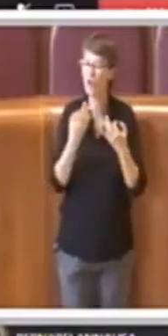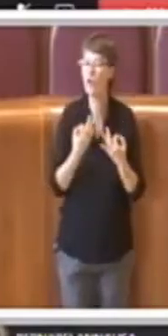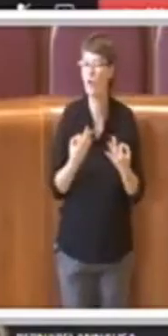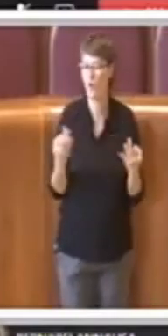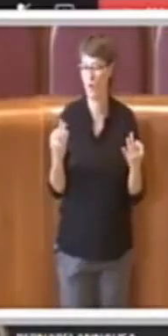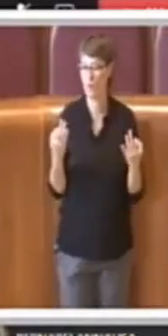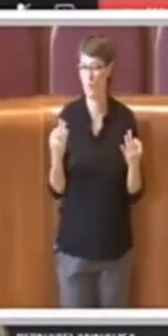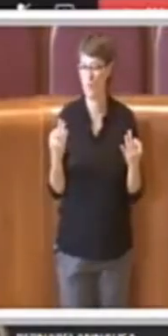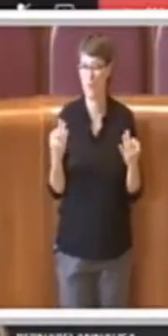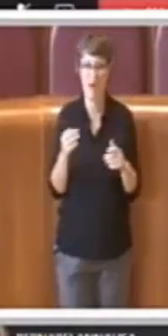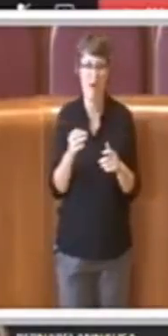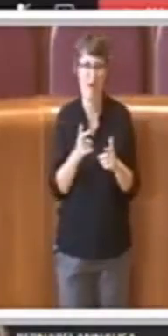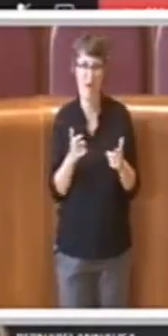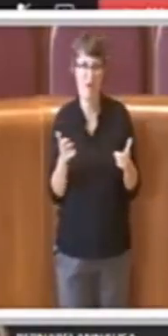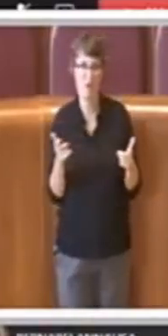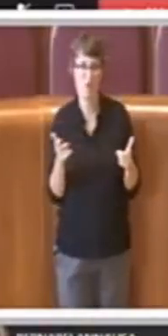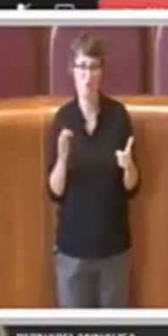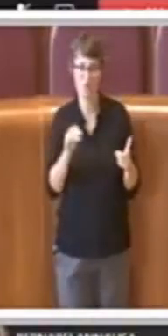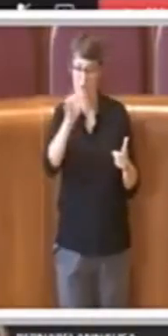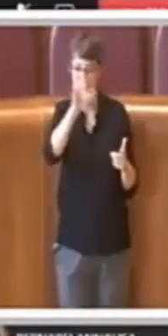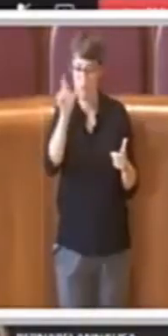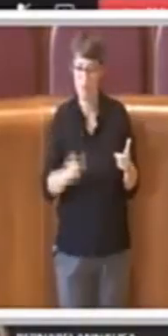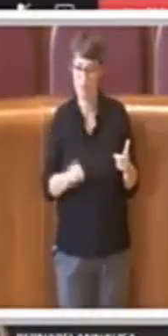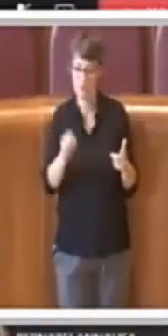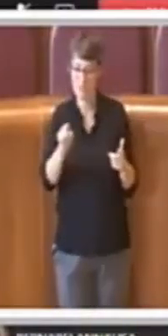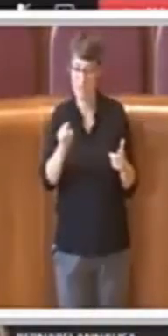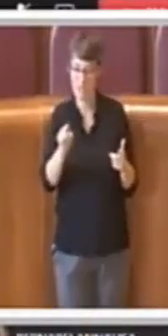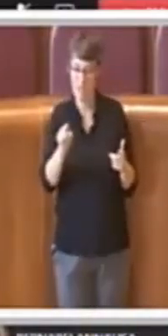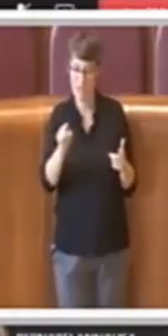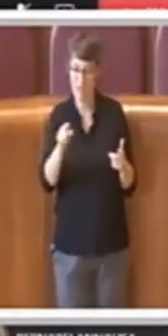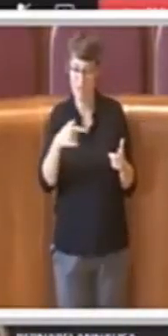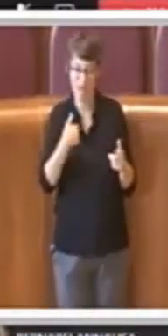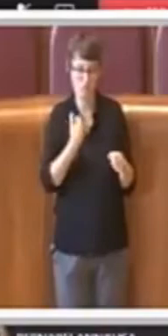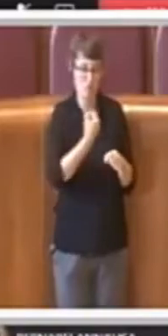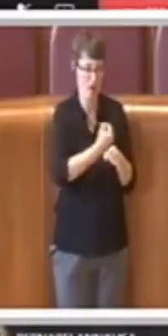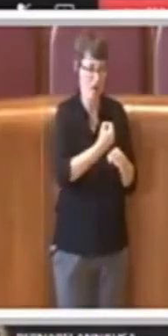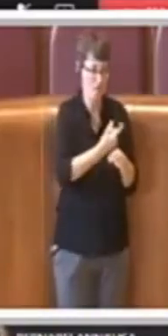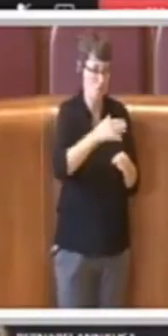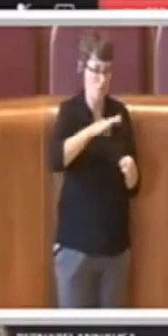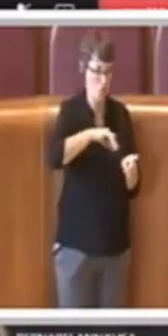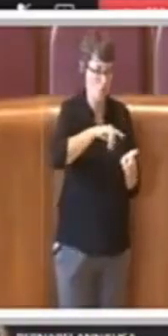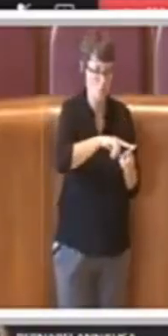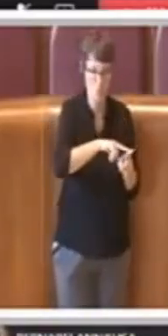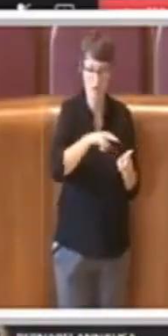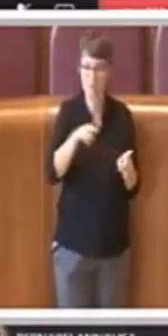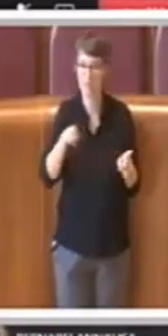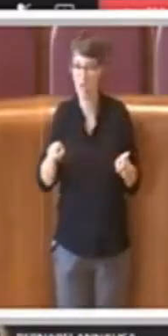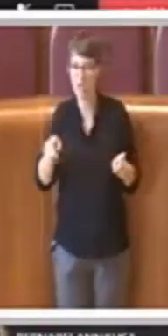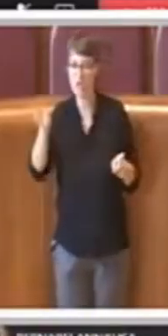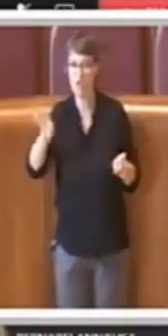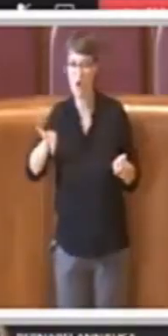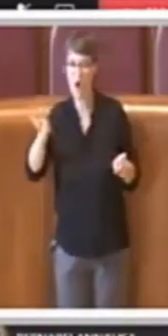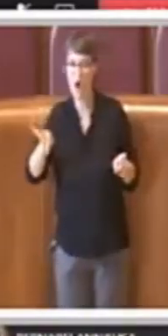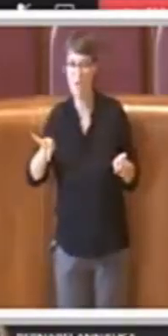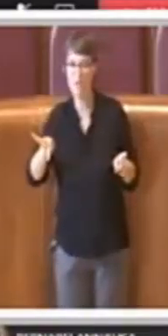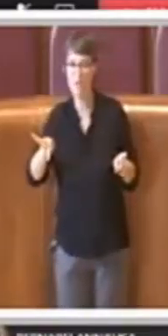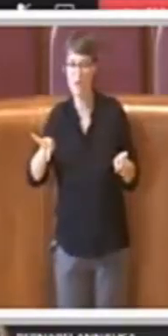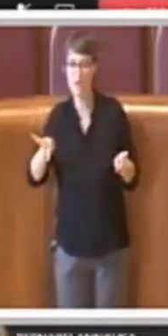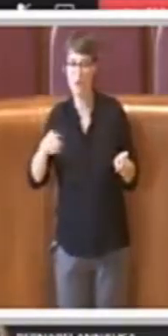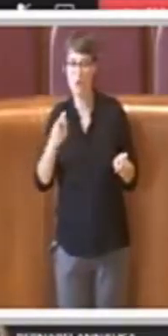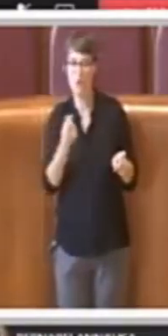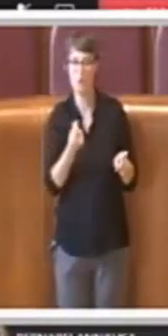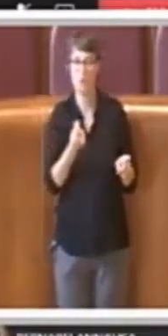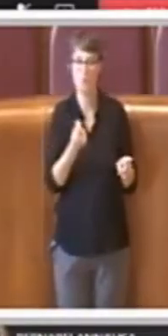tra quanto si deve spendere per avere una casa in affitto e quanto si percepisce come salario o stipendio, parlo